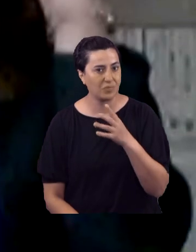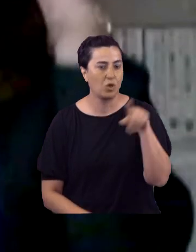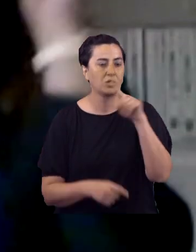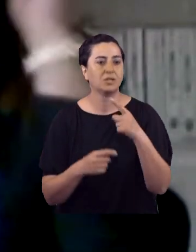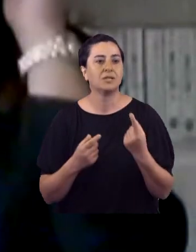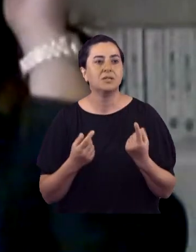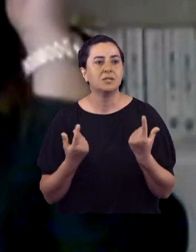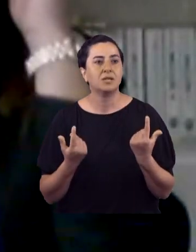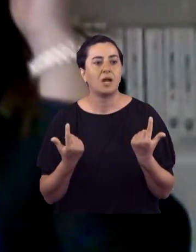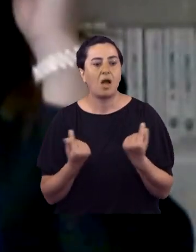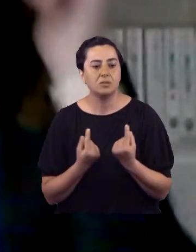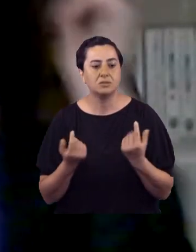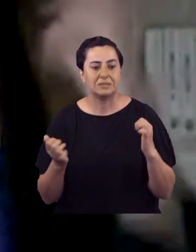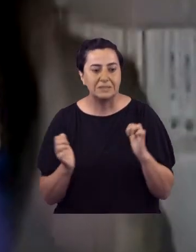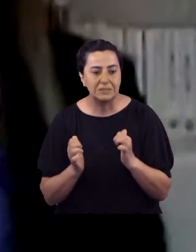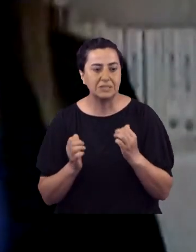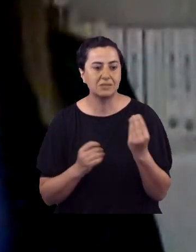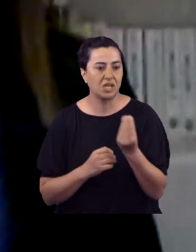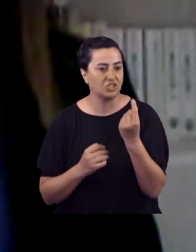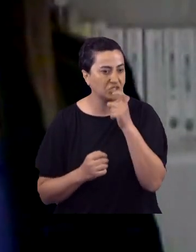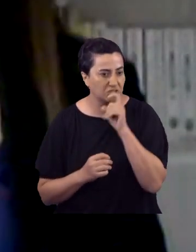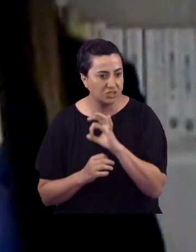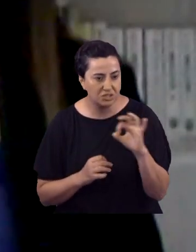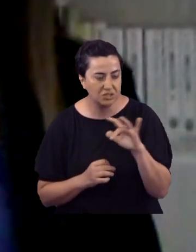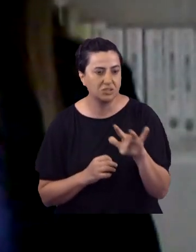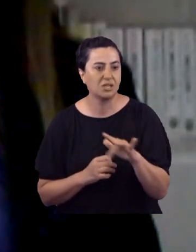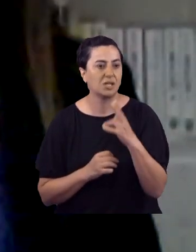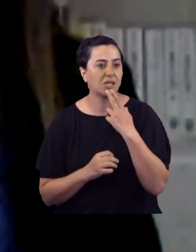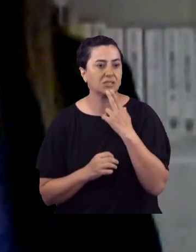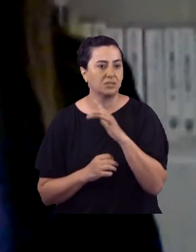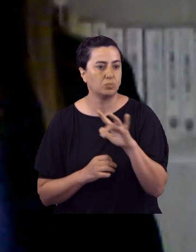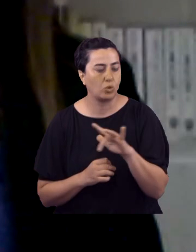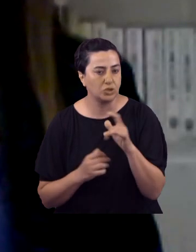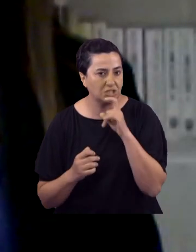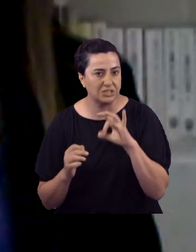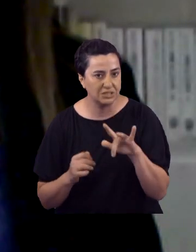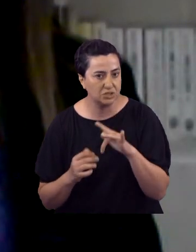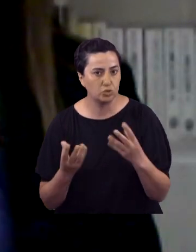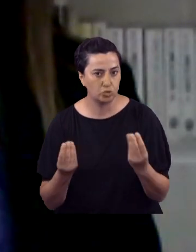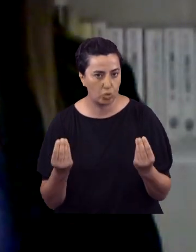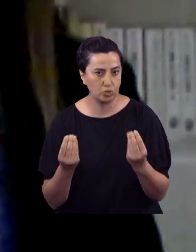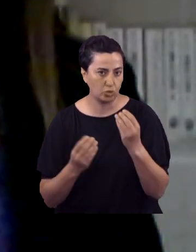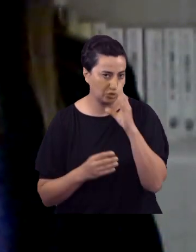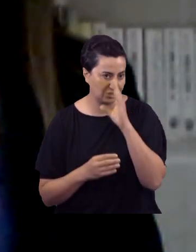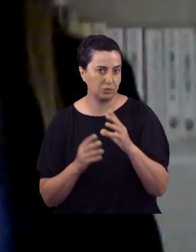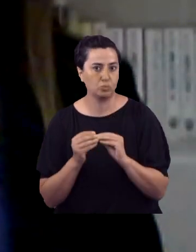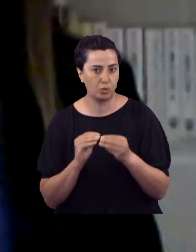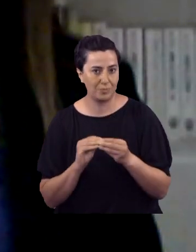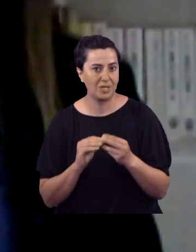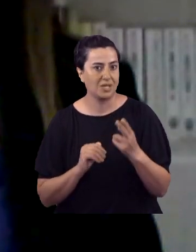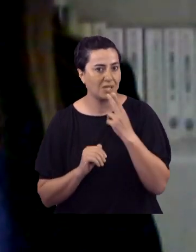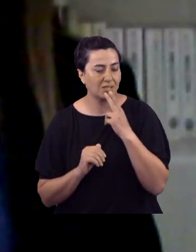İmkanlar kısıtlı. Genç işsizliği, genç kadın işsizliği özellikle. Çok ciddi sorun,